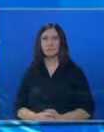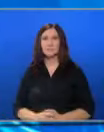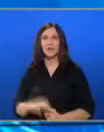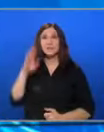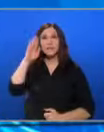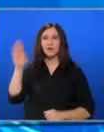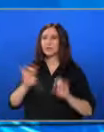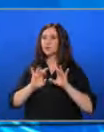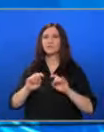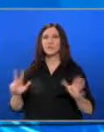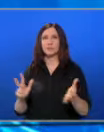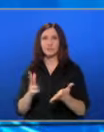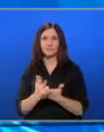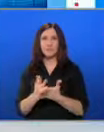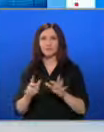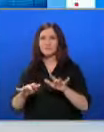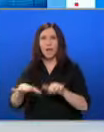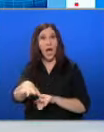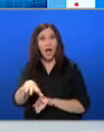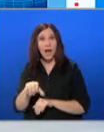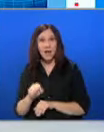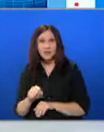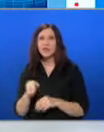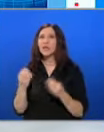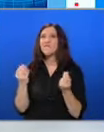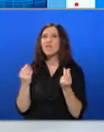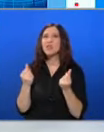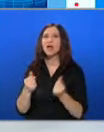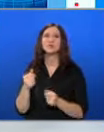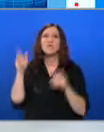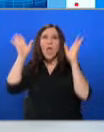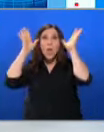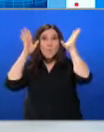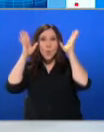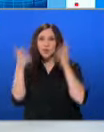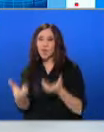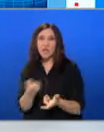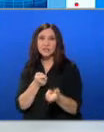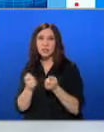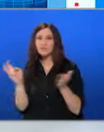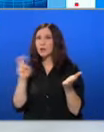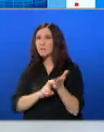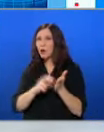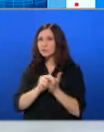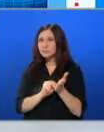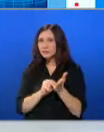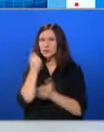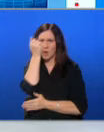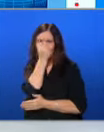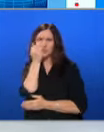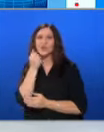Здравейте с новините в 18. Хакери и така наречени финансови мулета източвали банкови сметки с